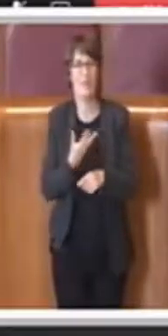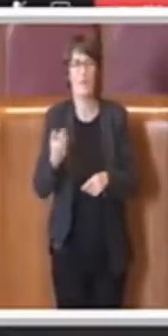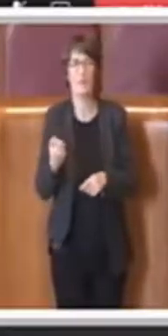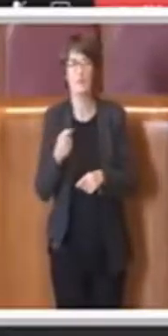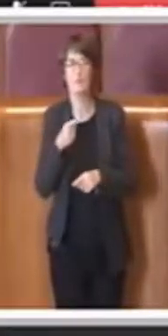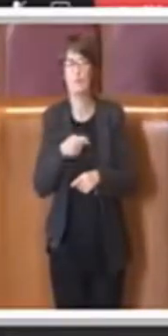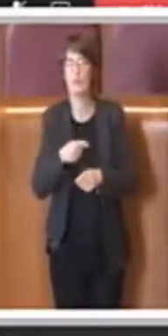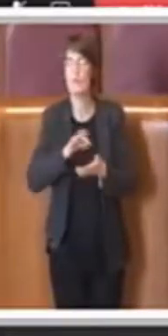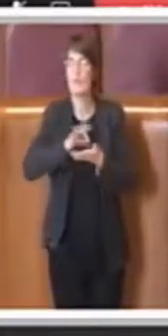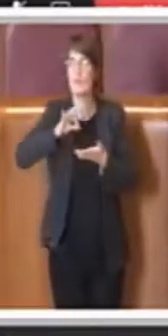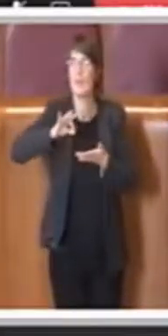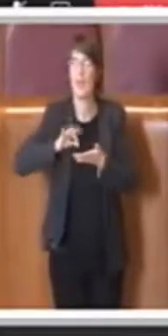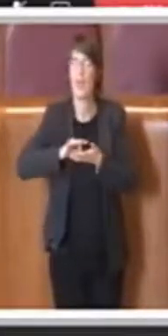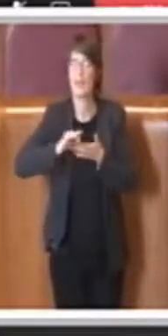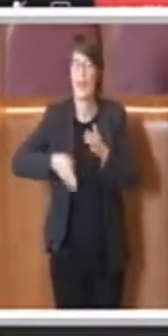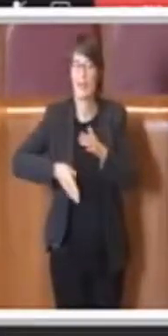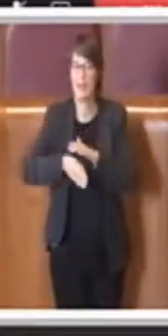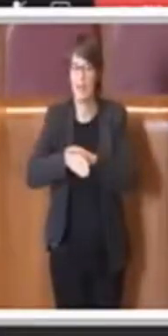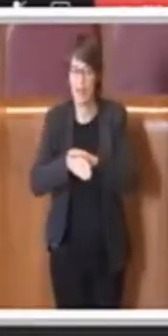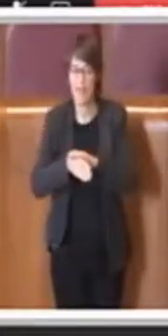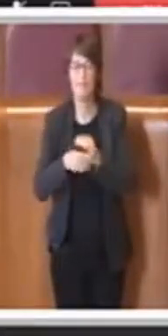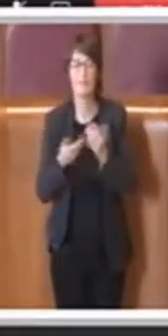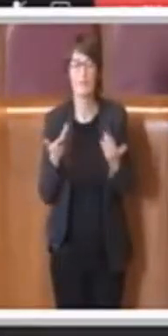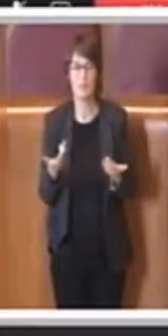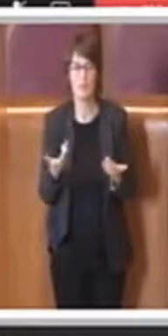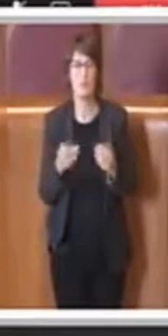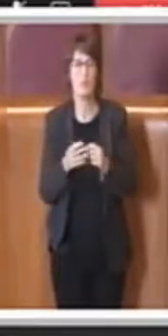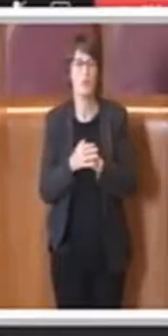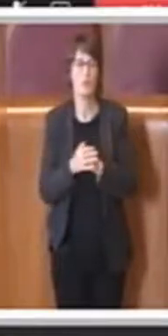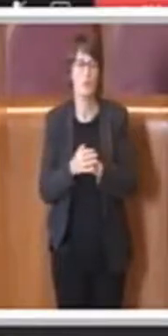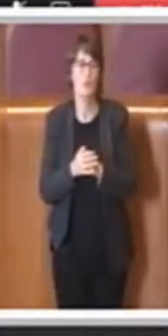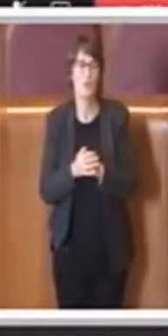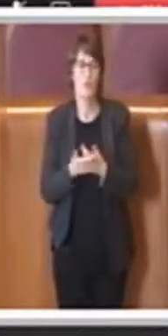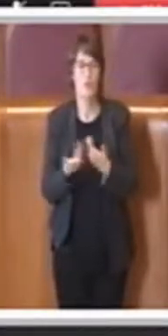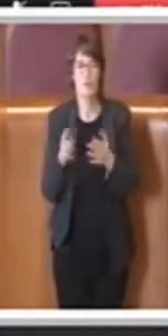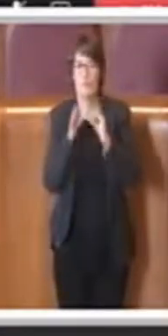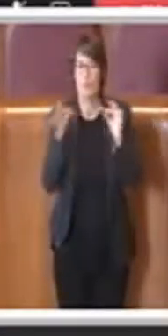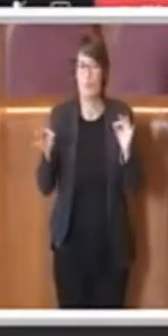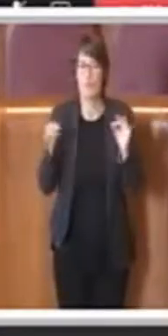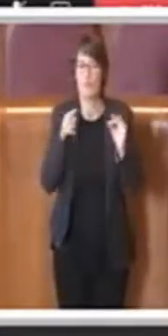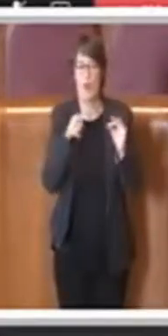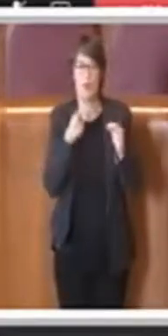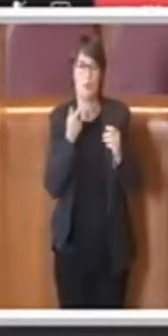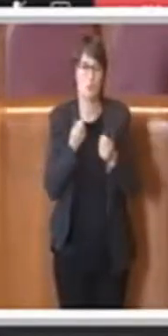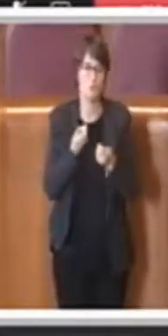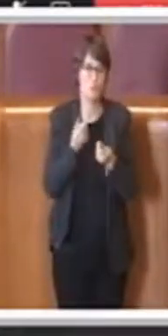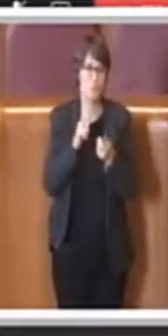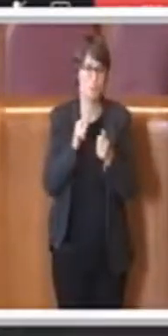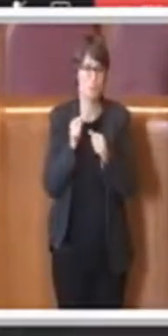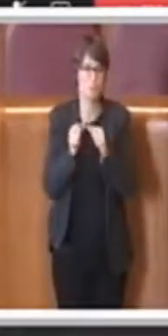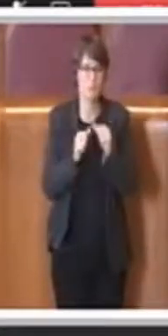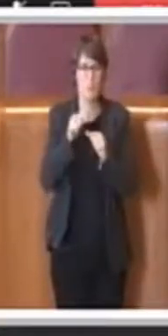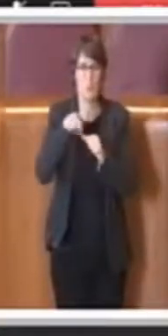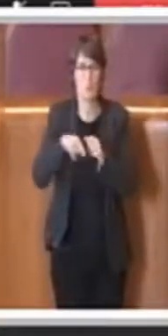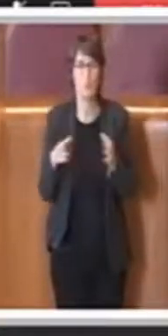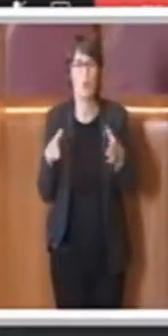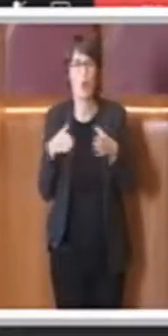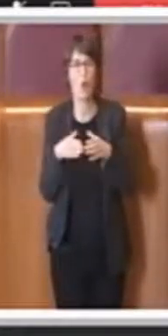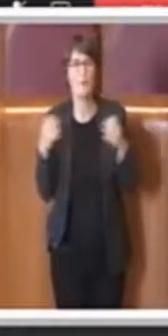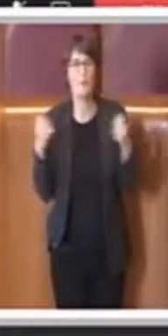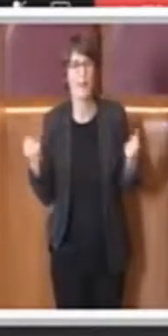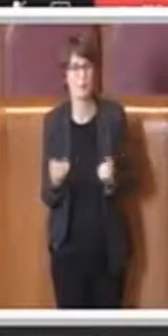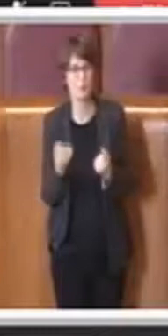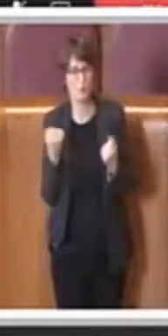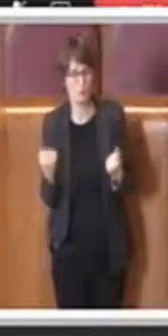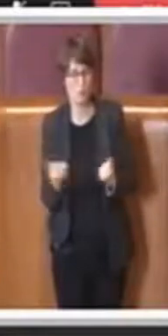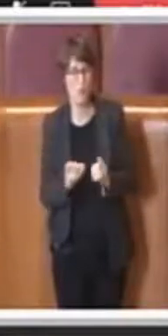è stato posizionato in modo diverso anche questa formulazione in favore del Comitato Promotori. Inoltre si